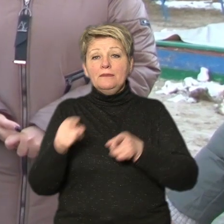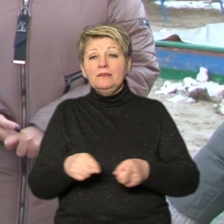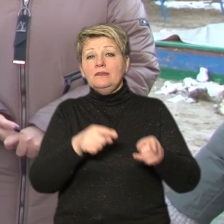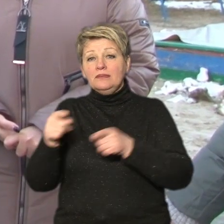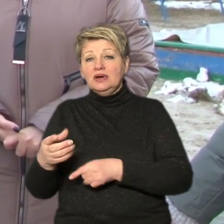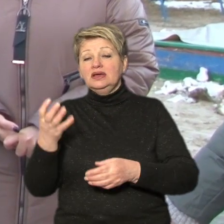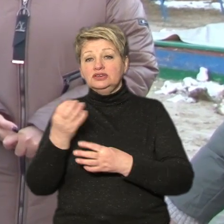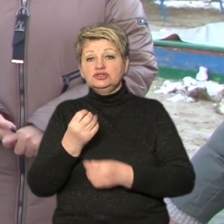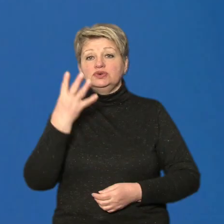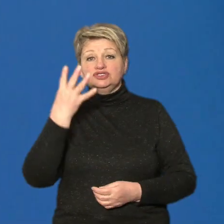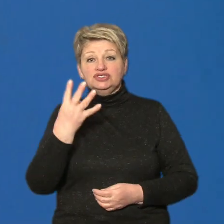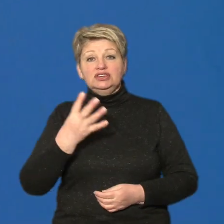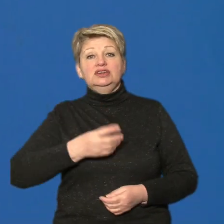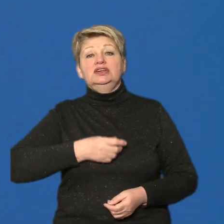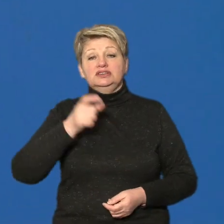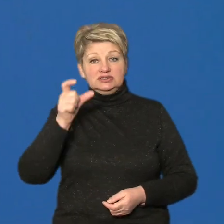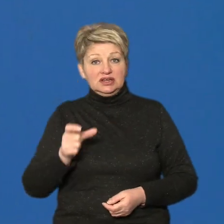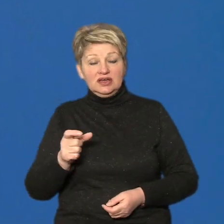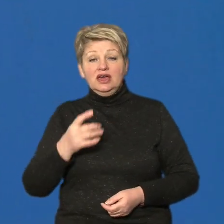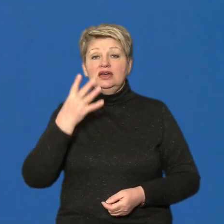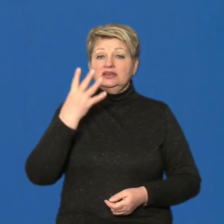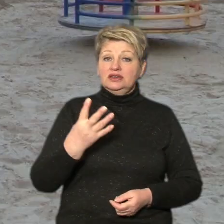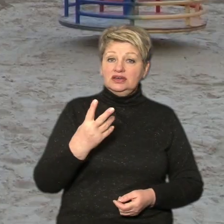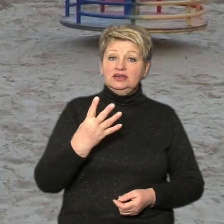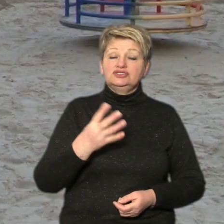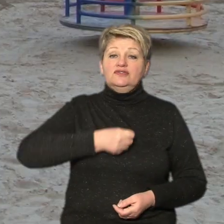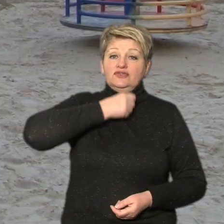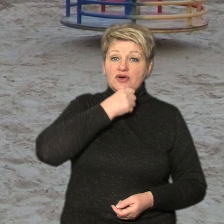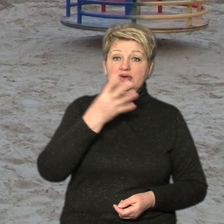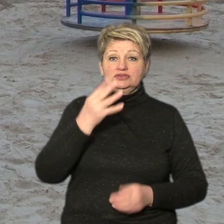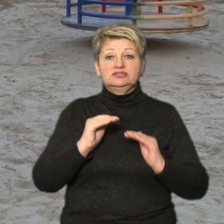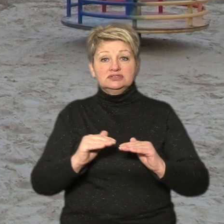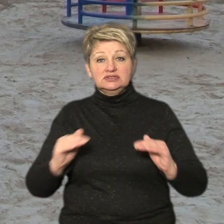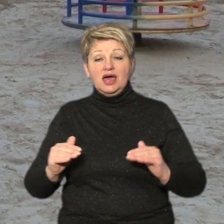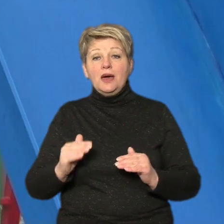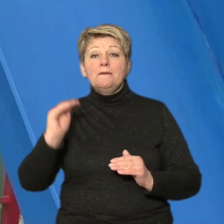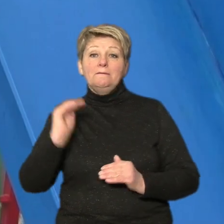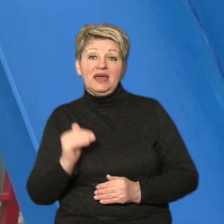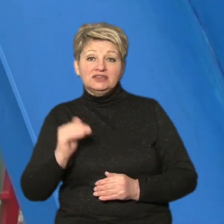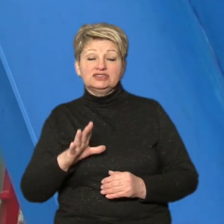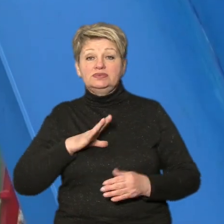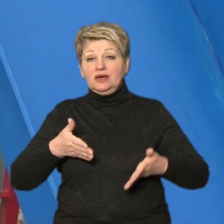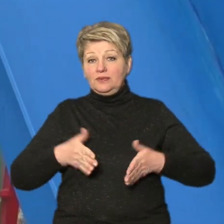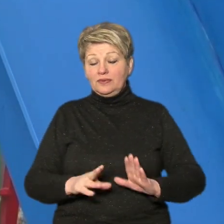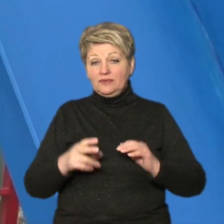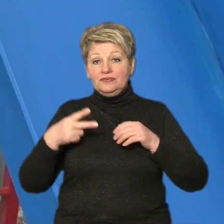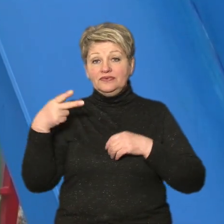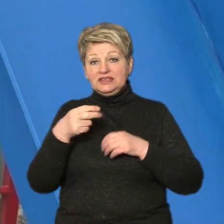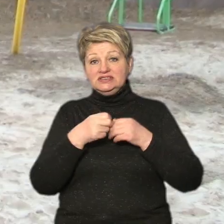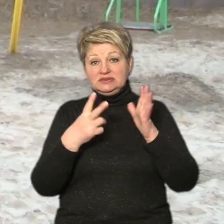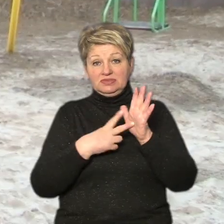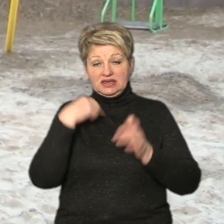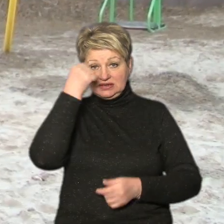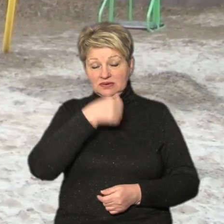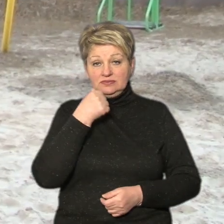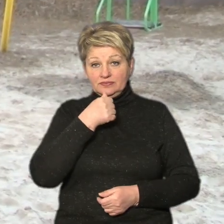ще четверо – двоє дорослих і двоє дітей. Найменша донька Миланка народилася вже в переселенні. В 17-му році, розповідає голова родини пан Євген.